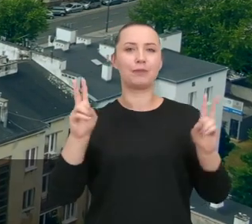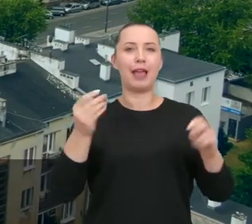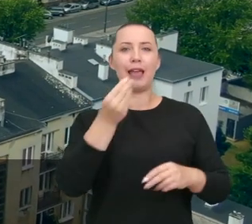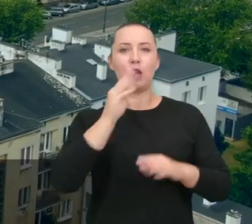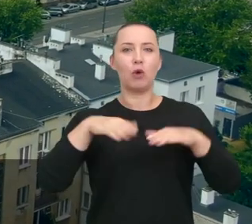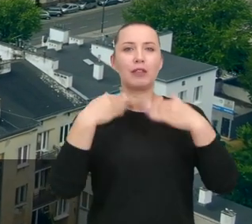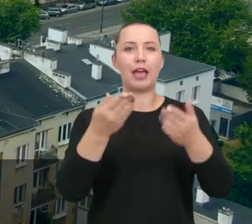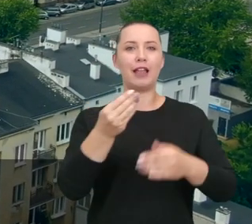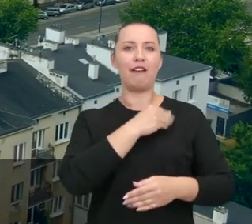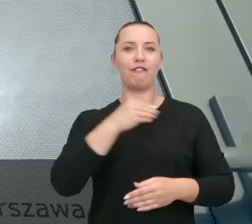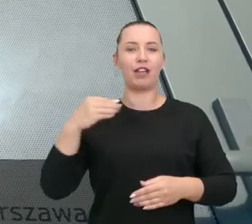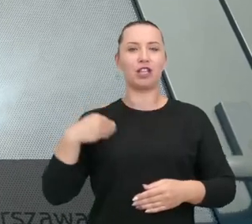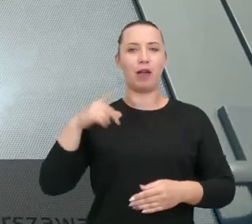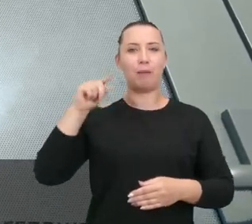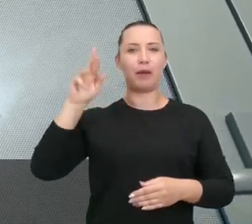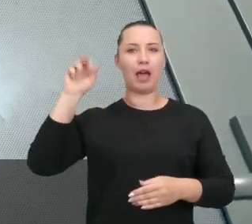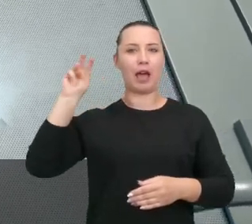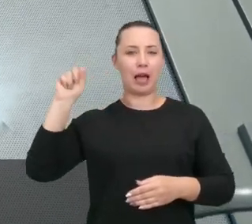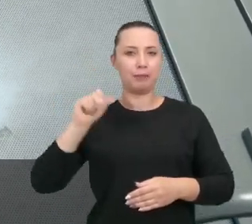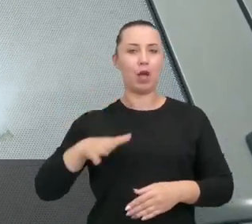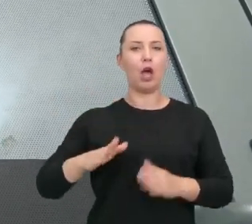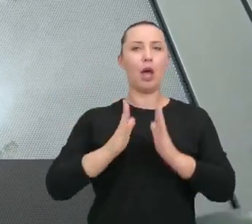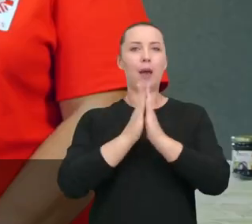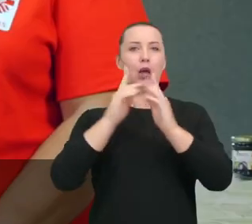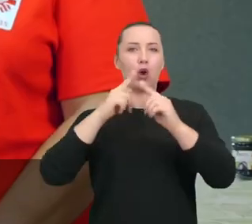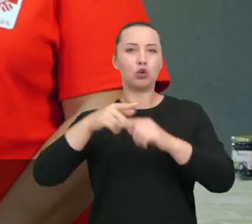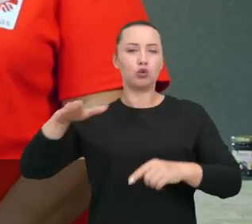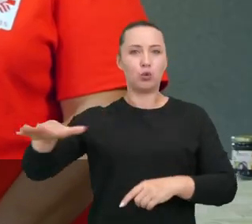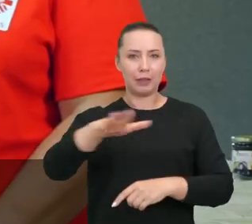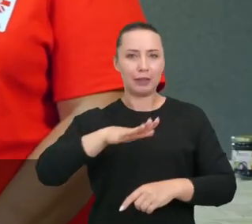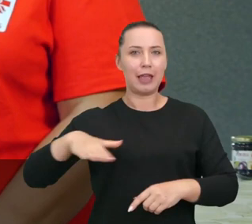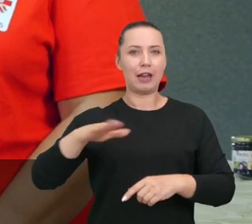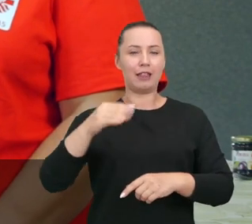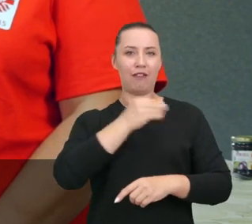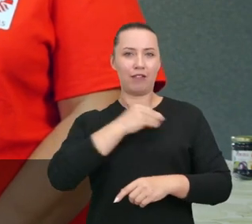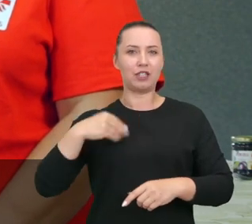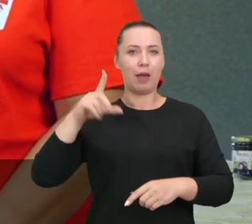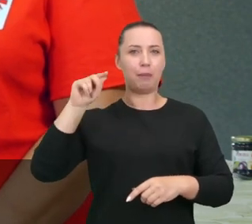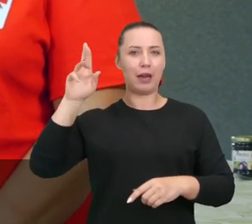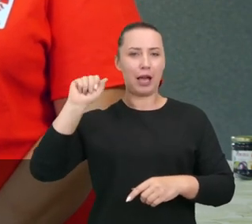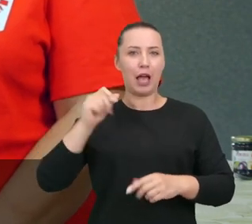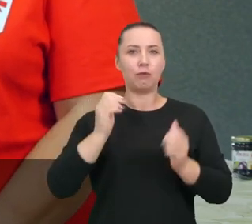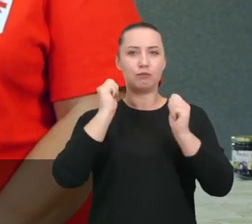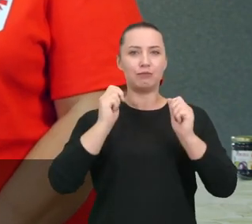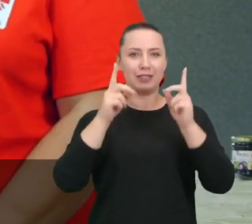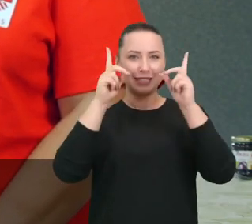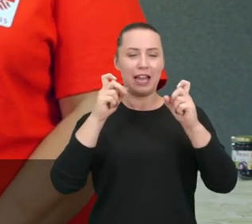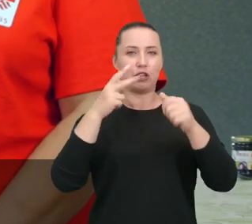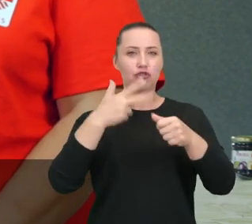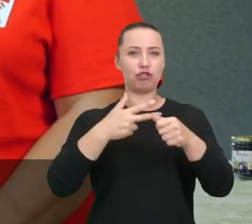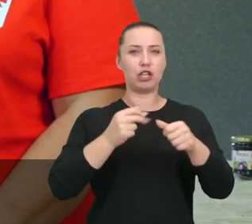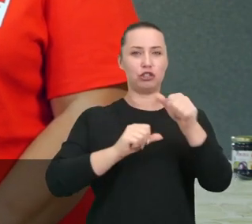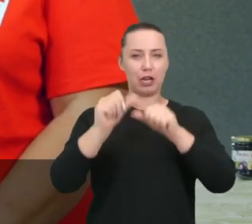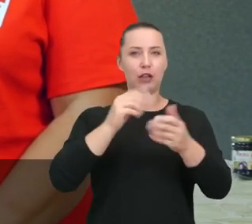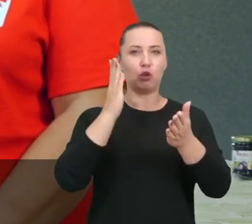jadłodajni na warszawskiej Pradze. Jadłodajnia Caritas Diecezji Warszawsko-Prawskiej istnieje od 30 lat. W